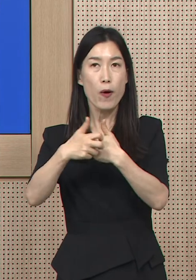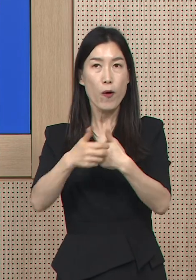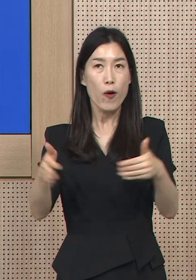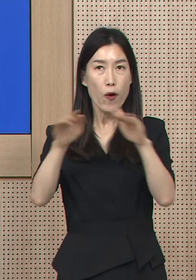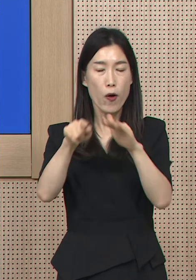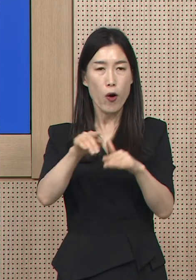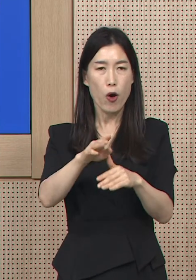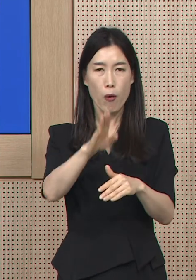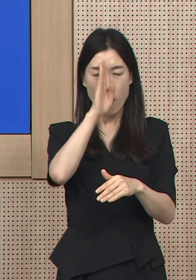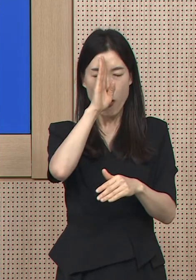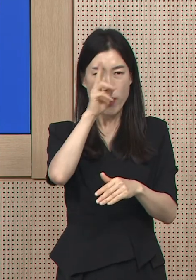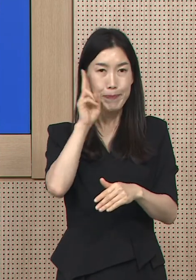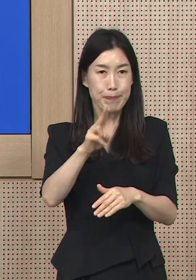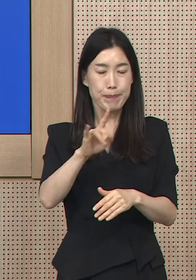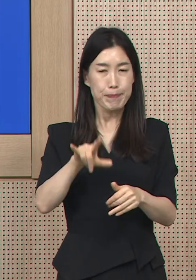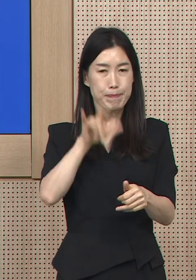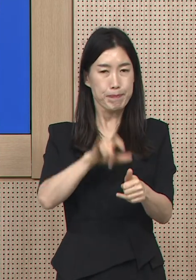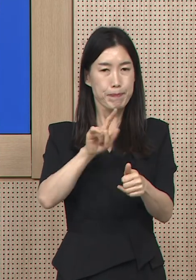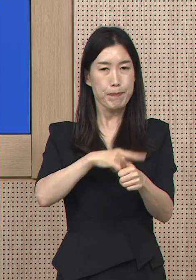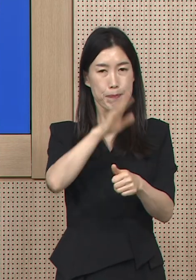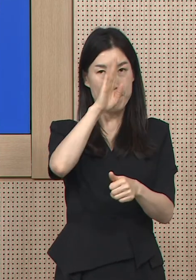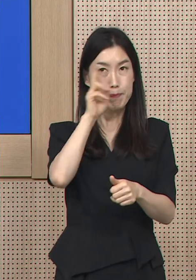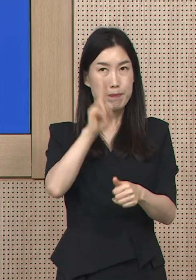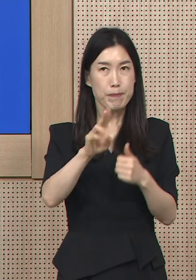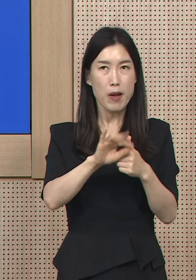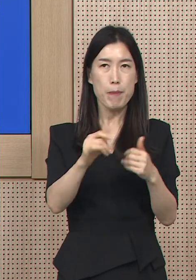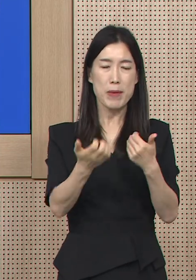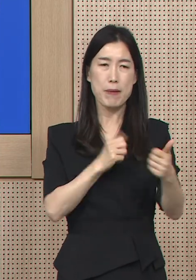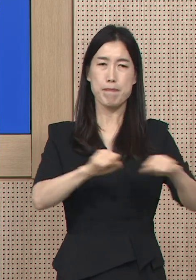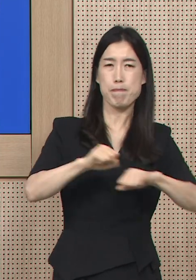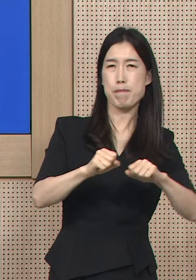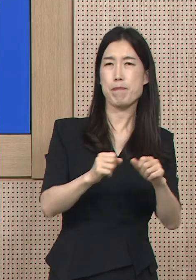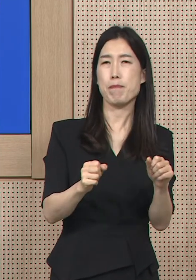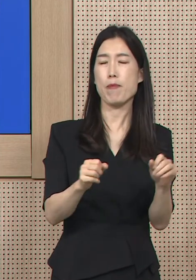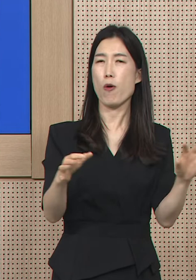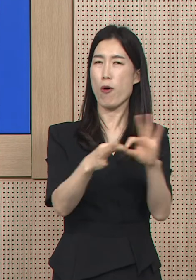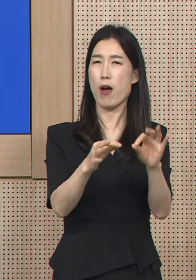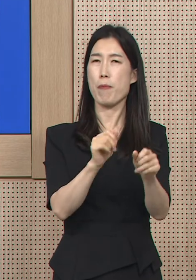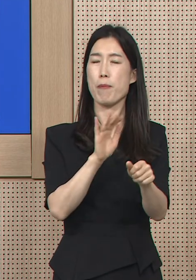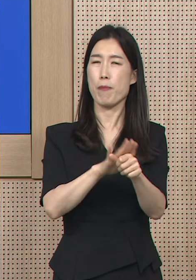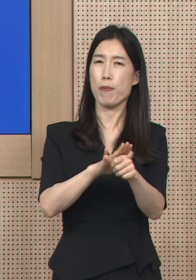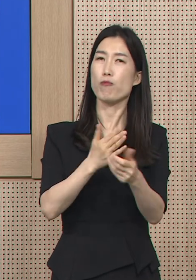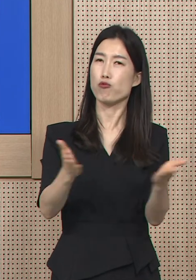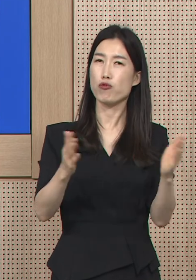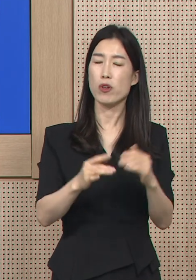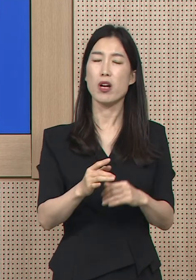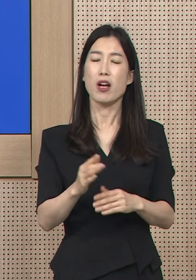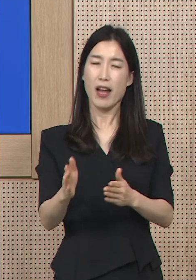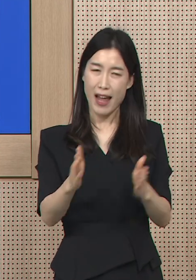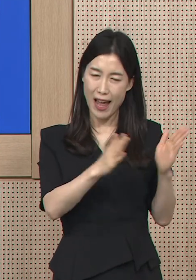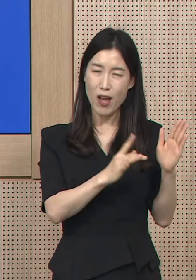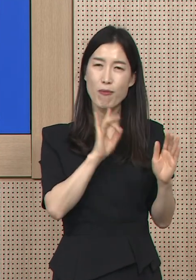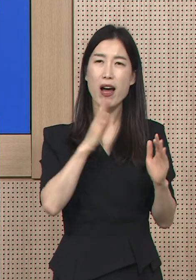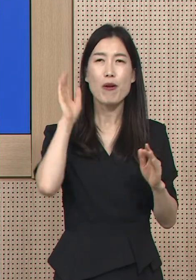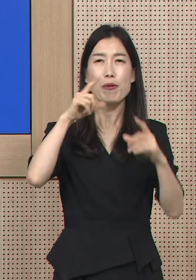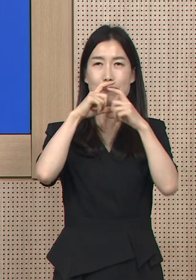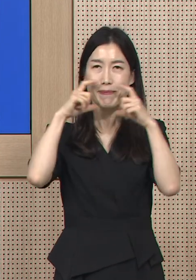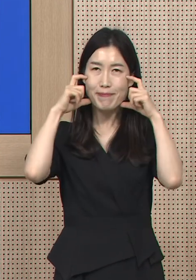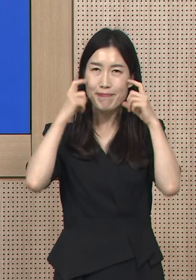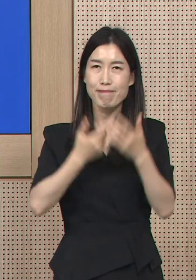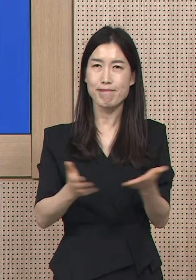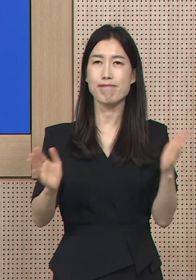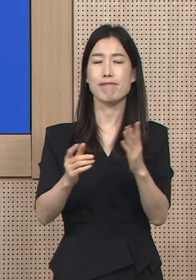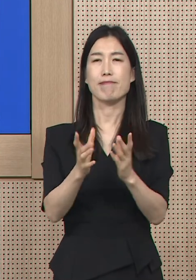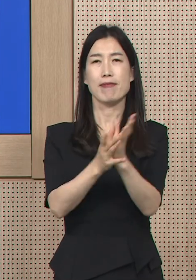확진자의 중증함이 사망을 방지할 계획입니다. 이외에도 마스크 장갑 등 방역물품 지원, 감염 취약시설 대상